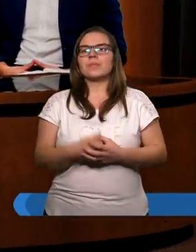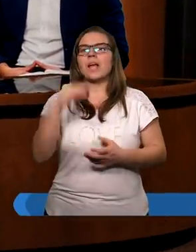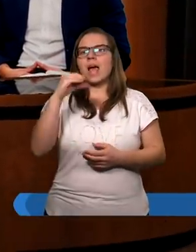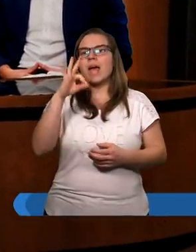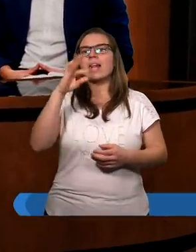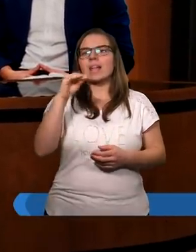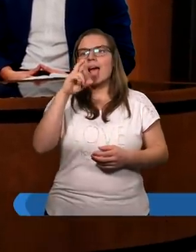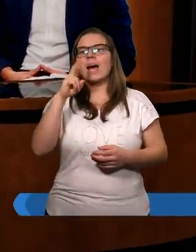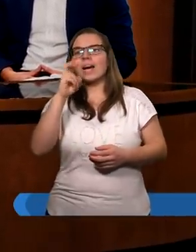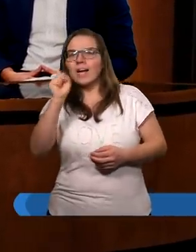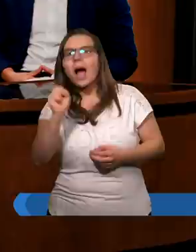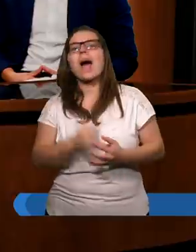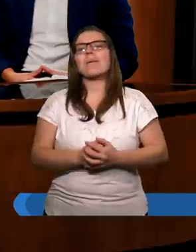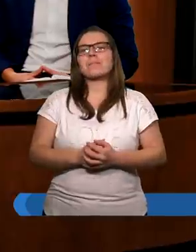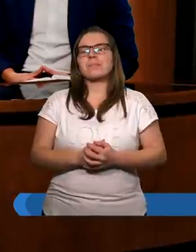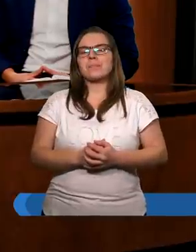Esterka,